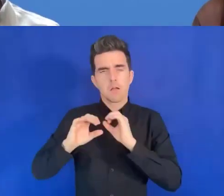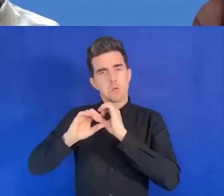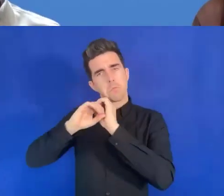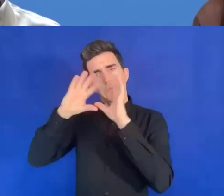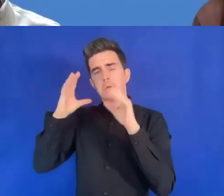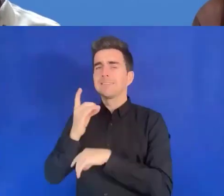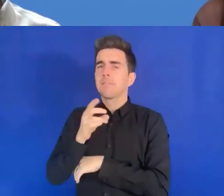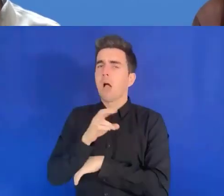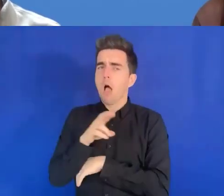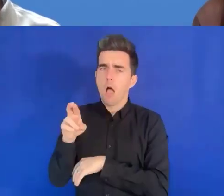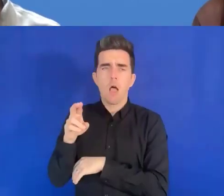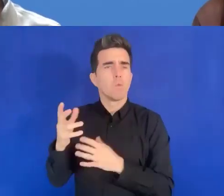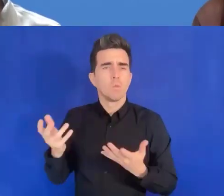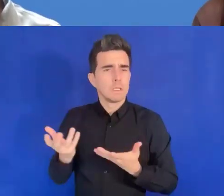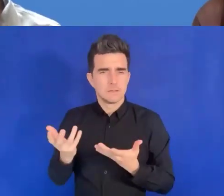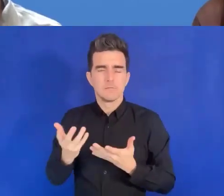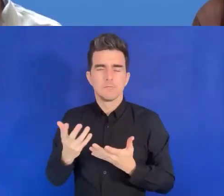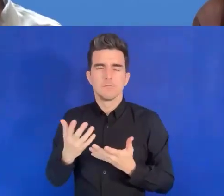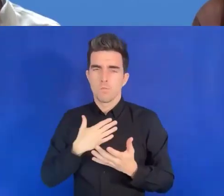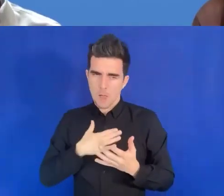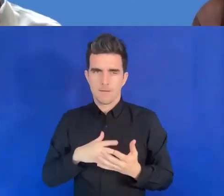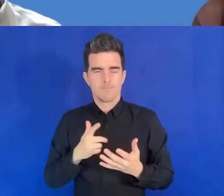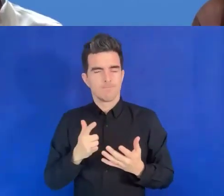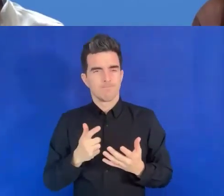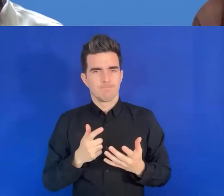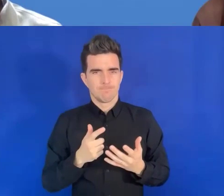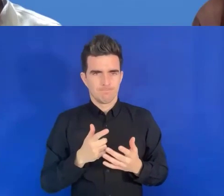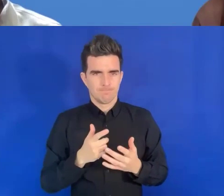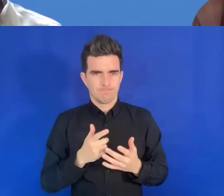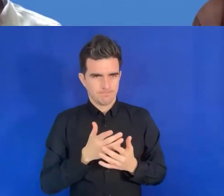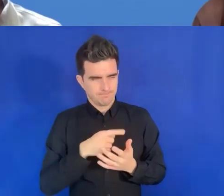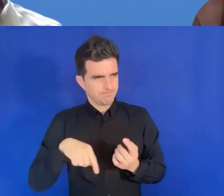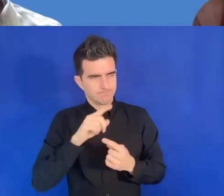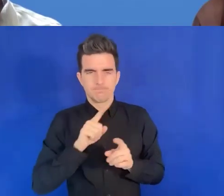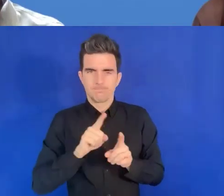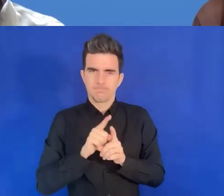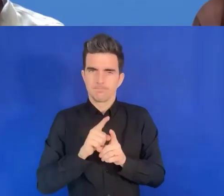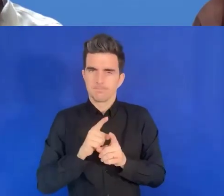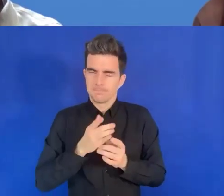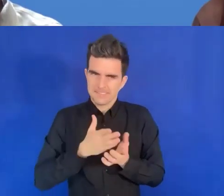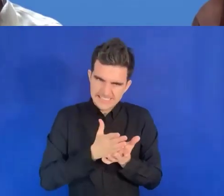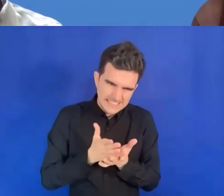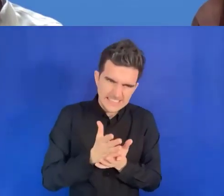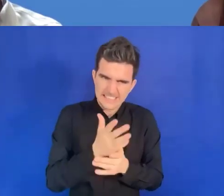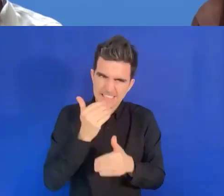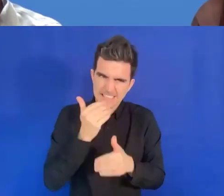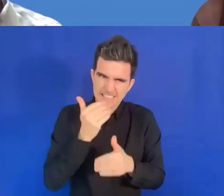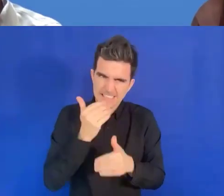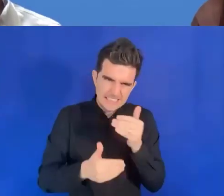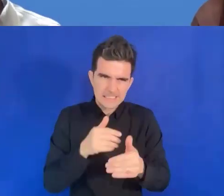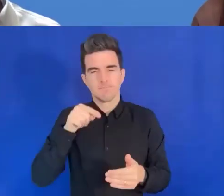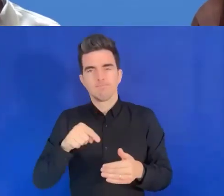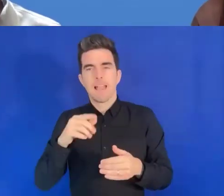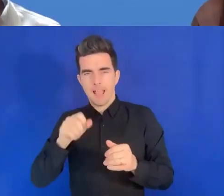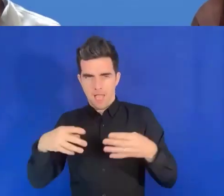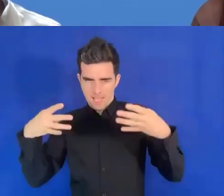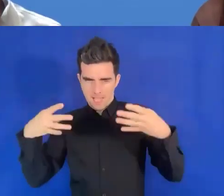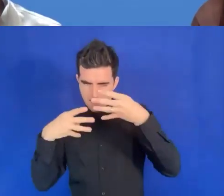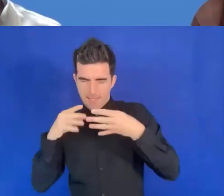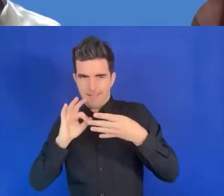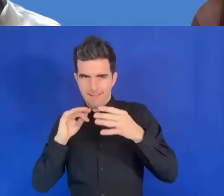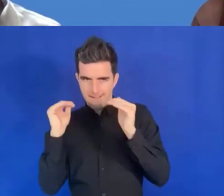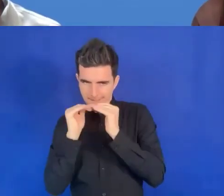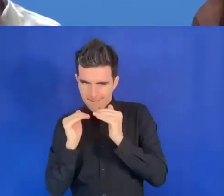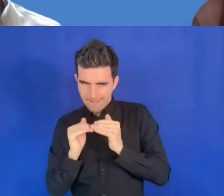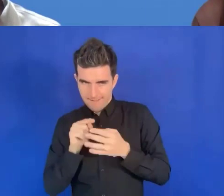Voilà pourquoi il y a les dix essentiels qui sont comme les dix secteurs du gouvernement. Le tableau de bord